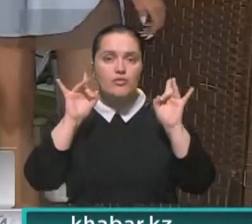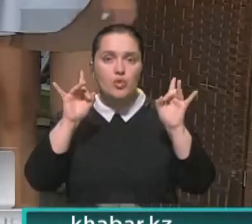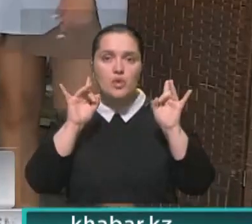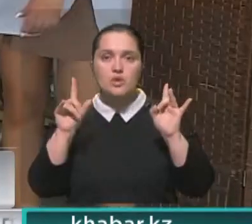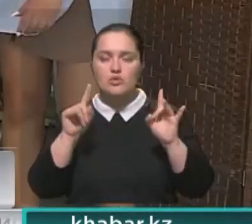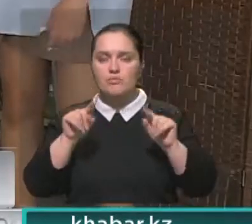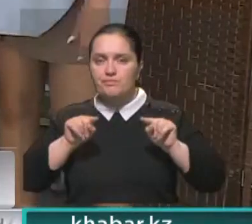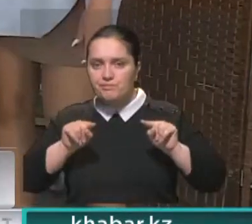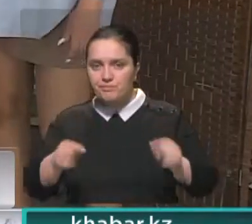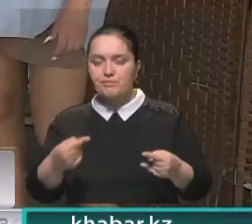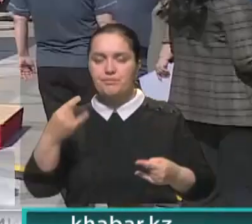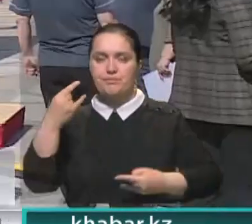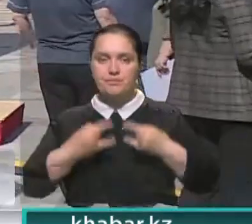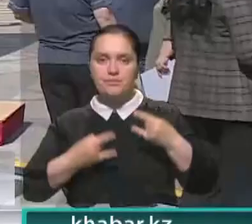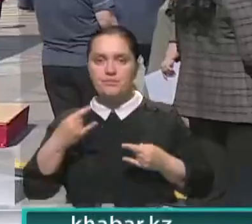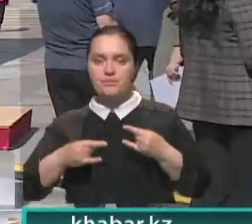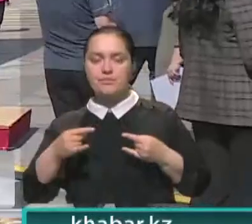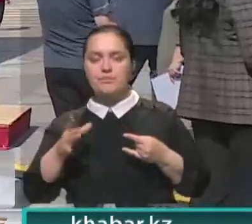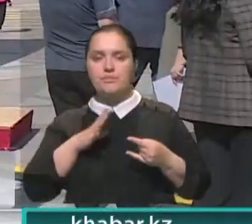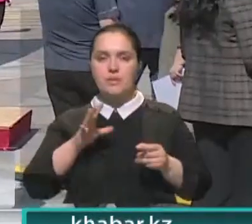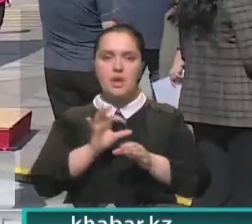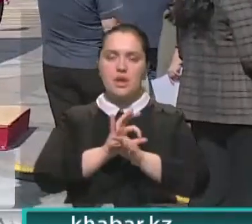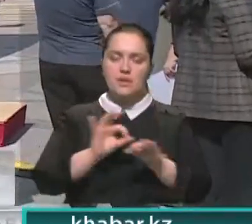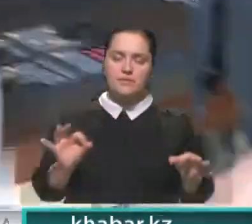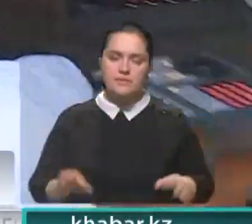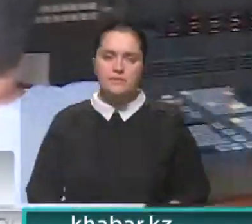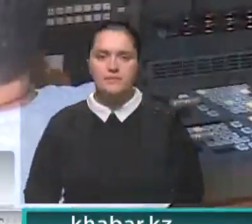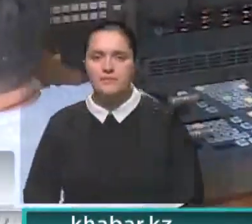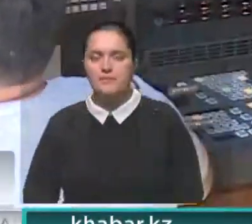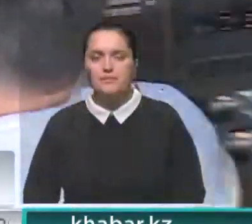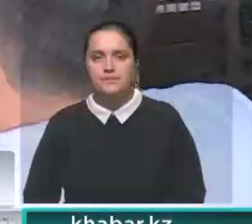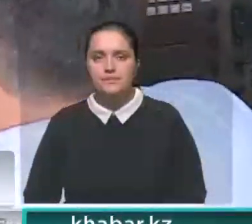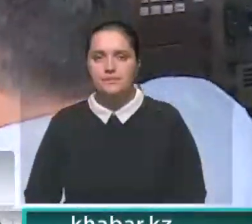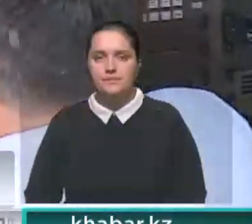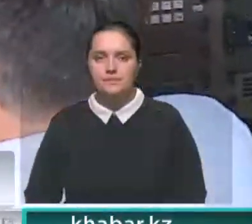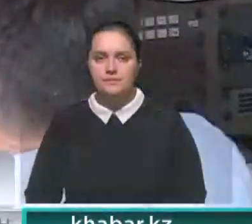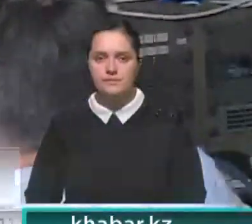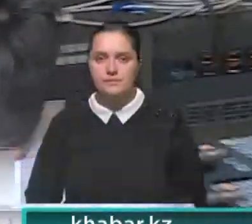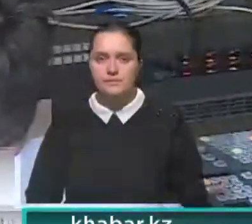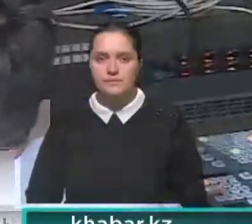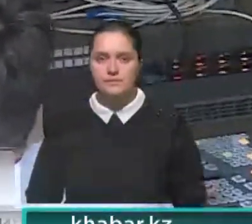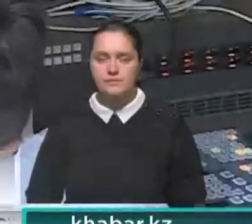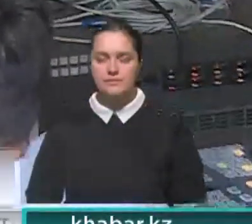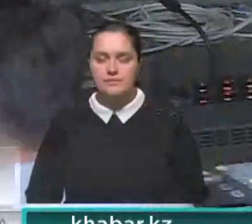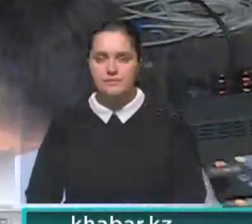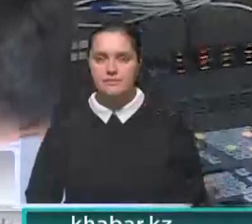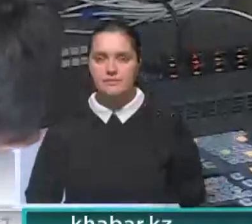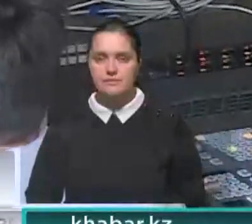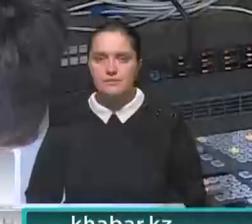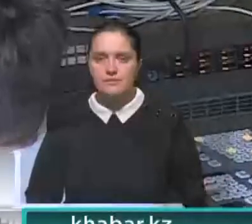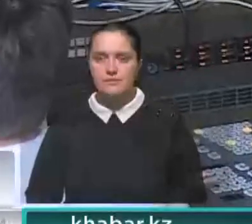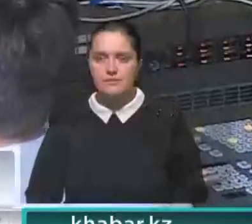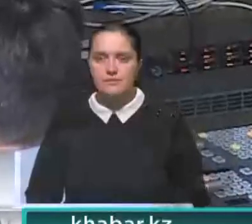марафон, над которым работали не один день, прошел гладко и без заминки. Внимание! Минута! Чуть демократно.